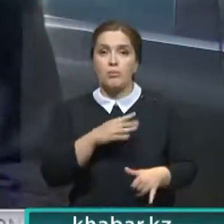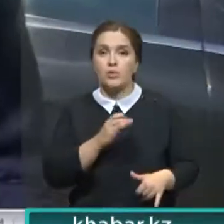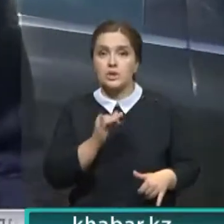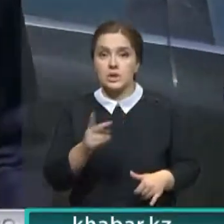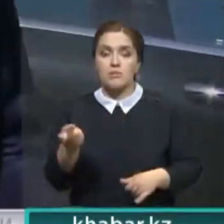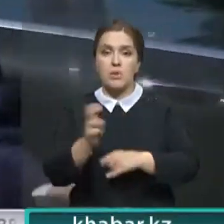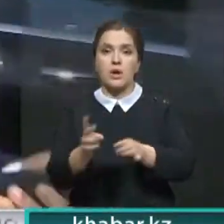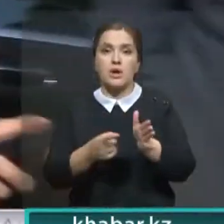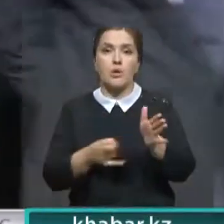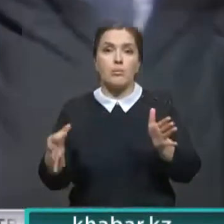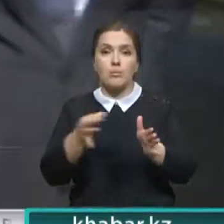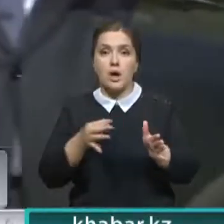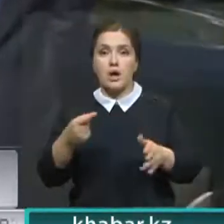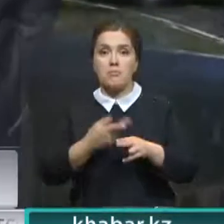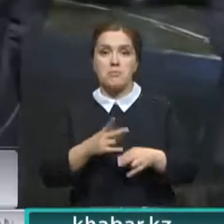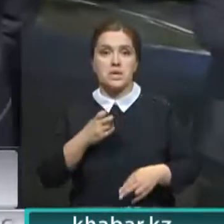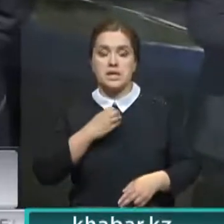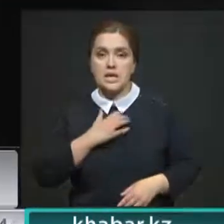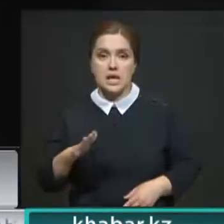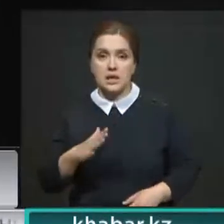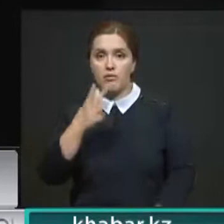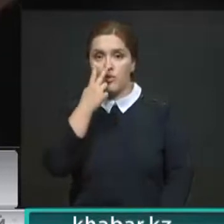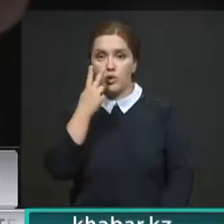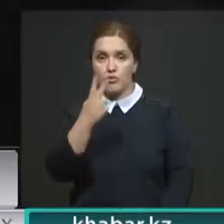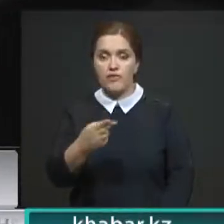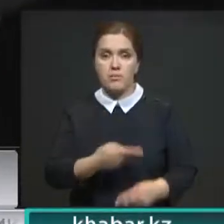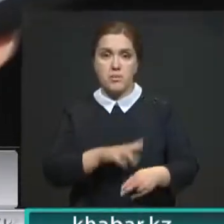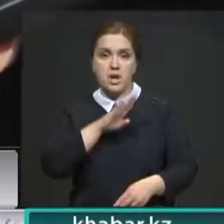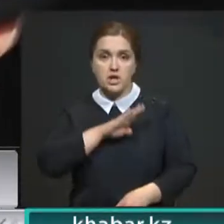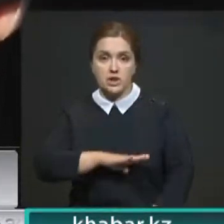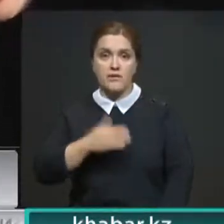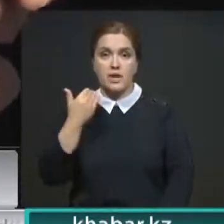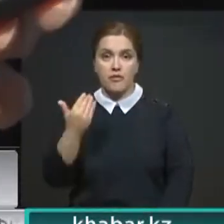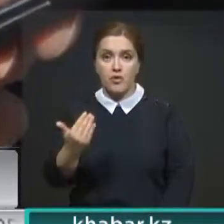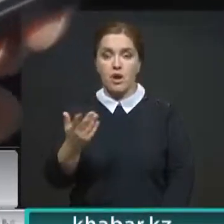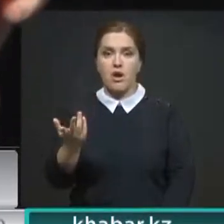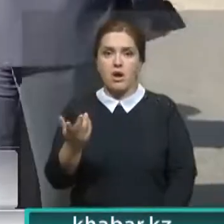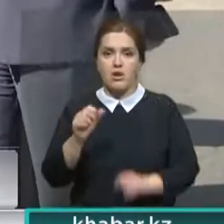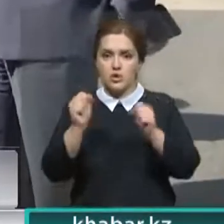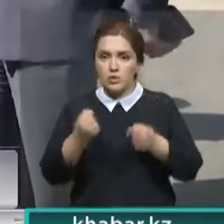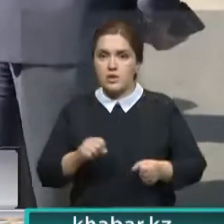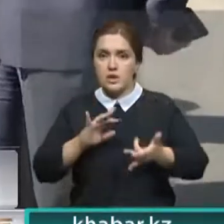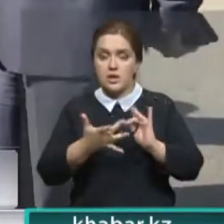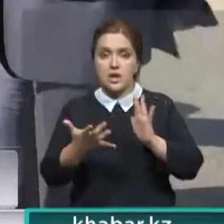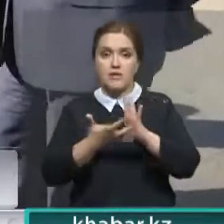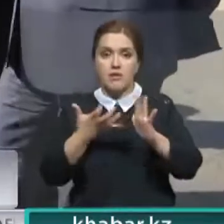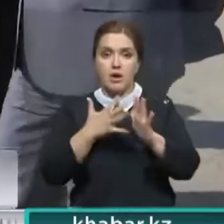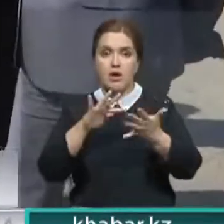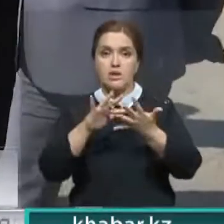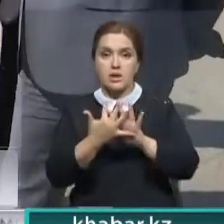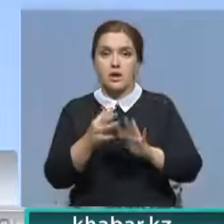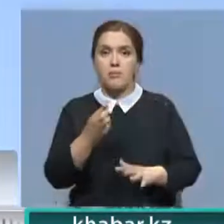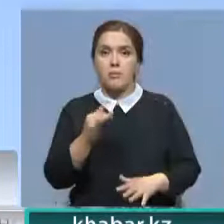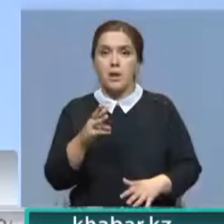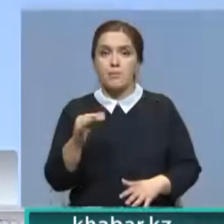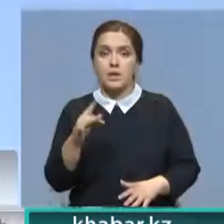Мусин побывал в Карагандинской области и в итоге остался недоволен увиденным. Разочаровала его, в частности, низкая скорость интернета в селе